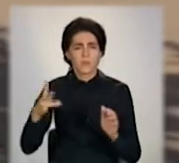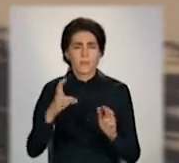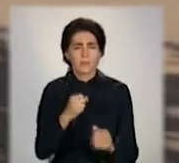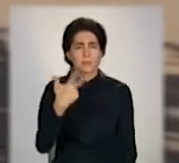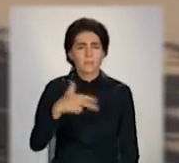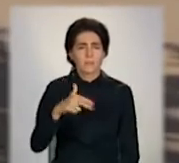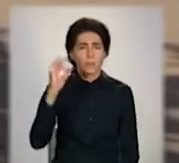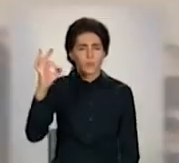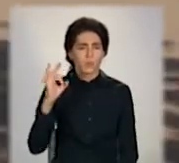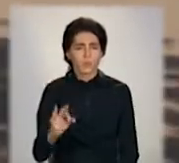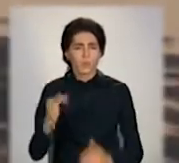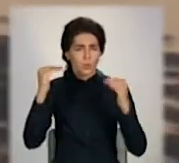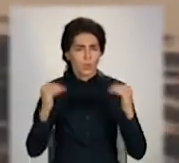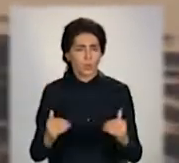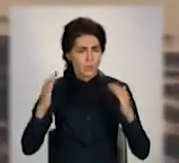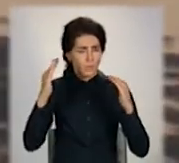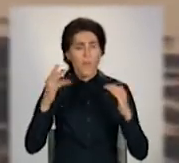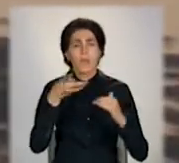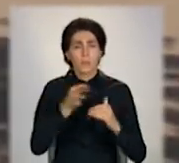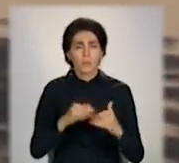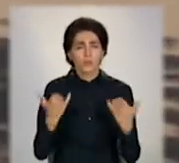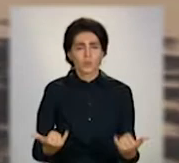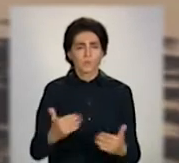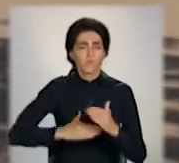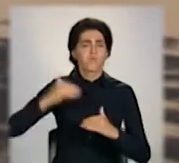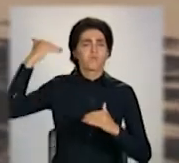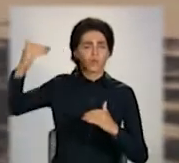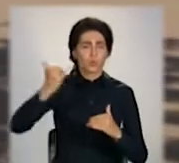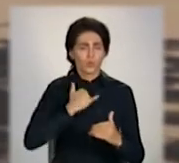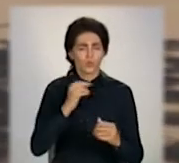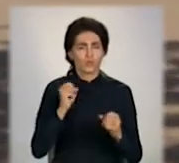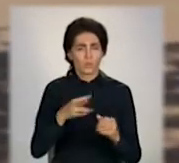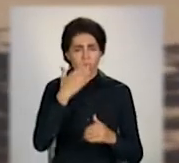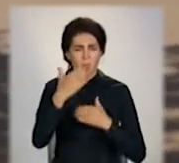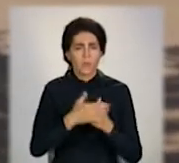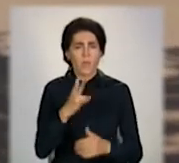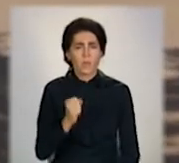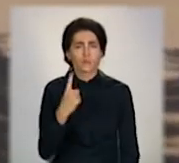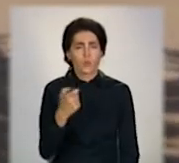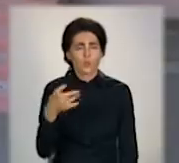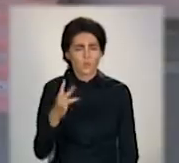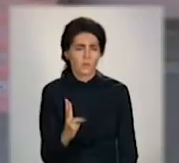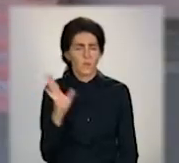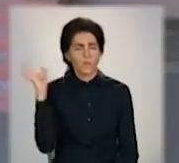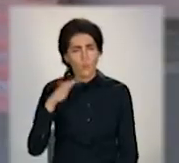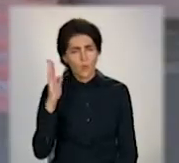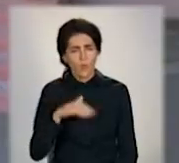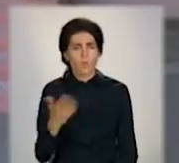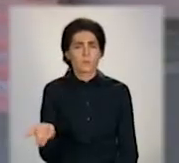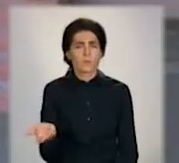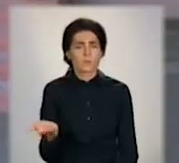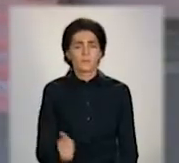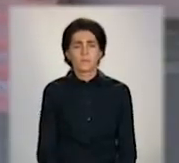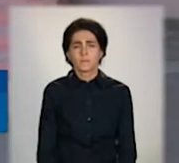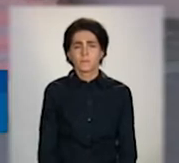% нижче. Зараз місто Амстраль в нас вищий. У нас вищий почти на 100 гривень. І вода дороже. Одна гіка калорія